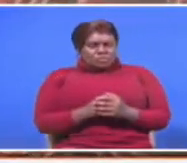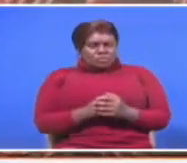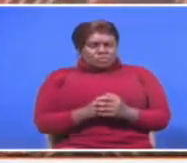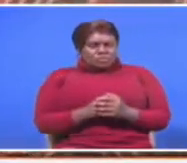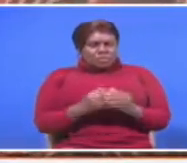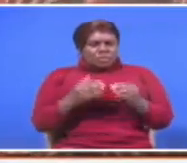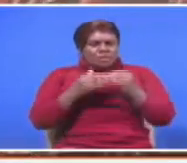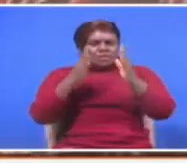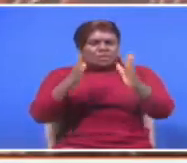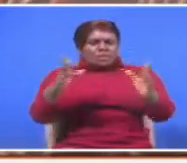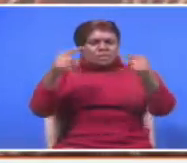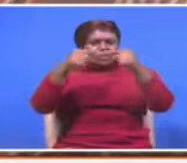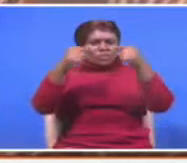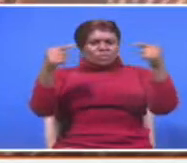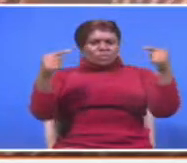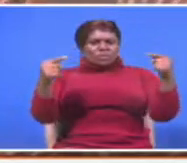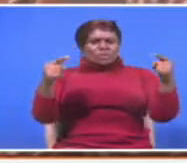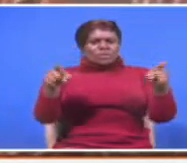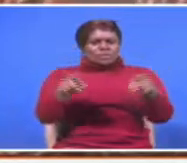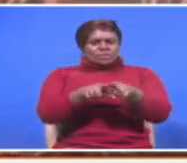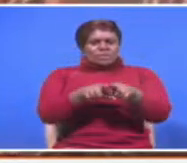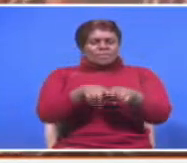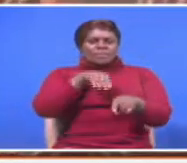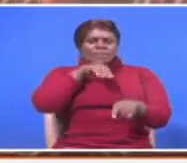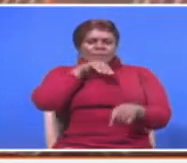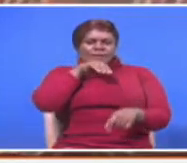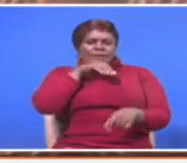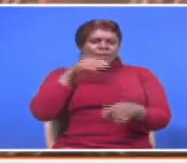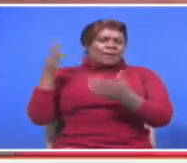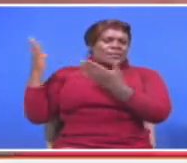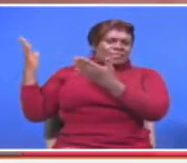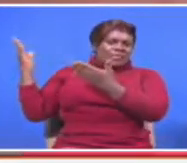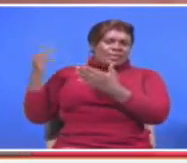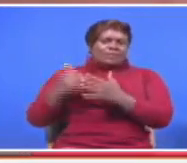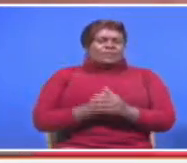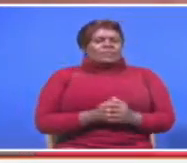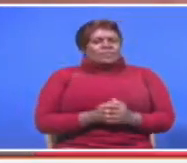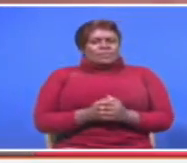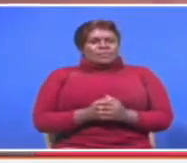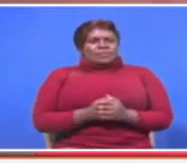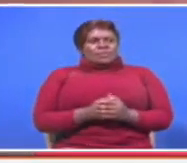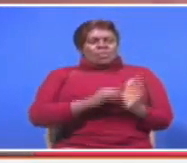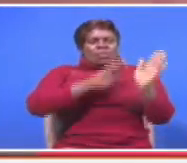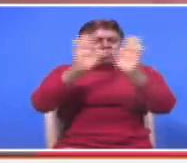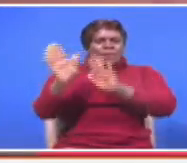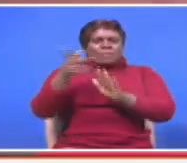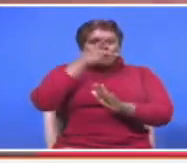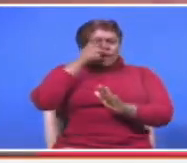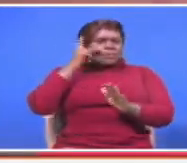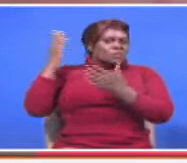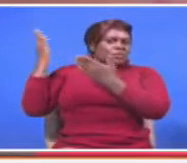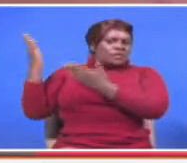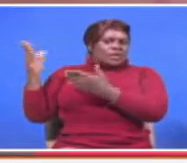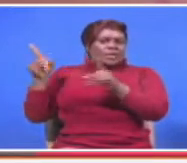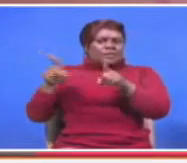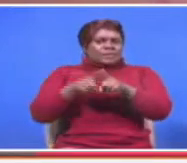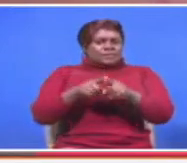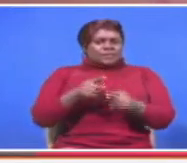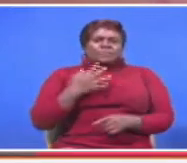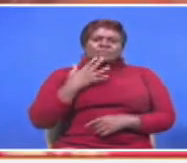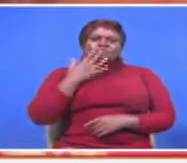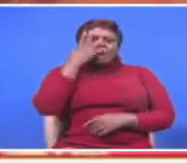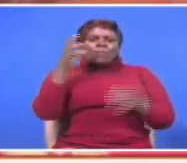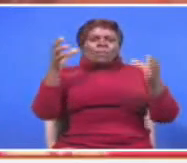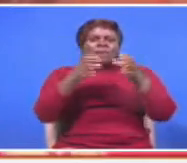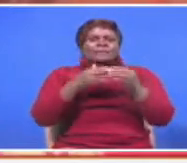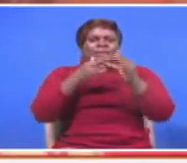me. Viongozi wa upinzani, akiwemo kinara wa upinzani Raila Odinga, kinara wa Waipa Kalonzo Musioka, na kinara wa Nak